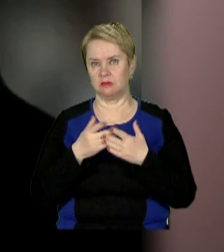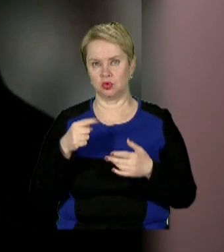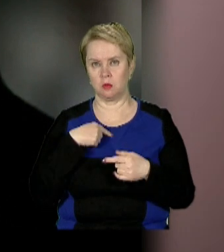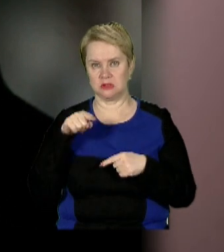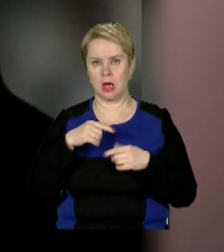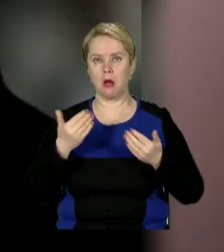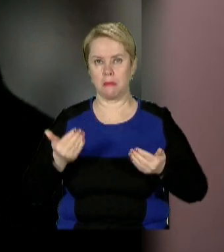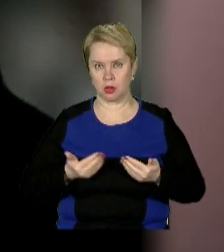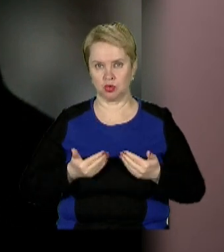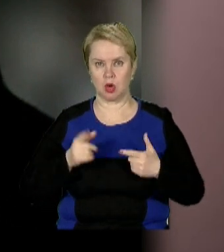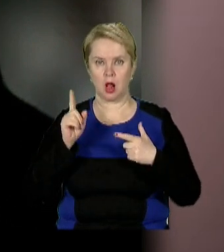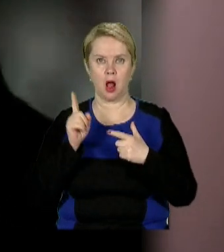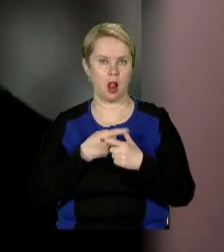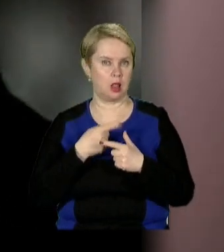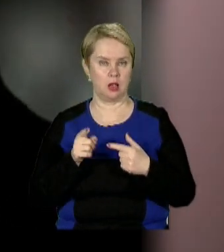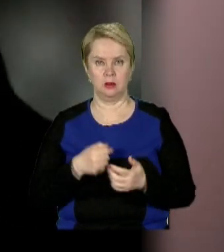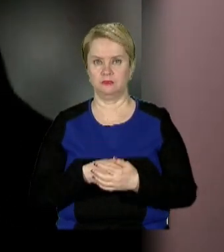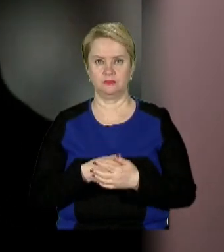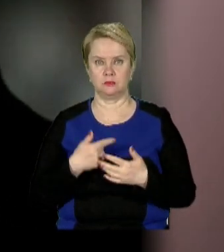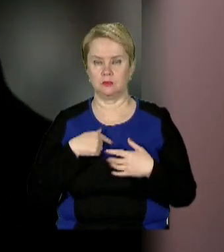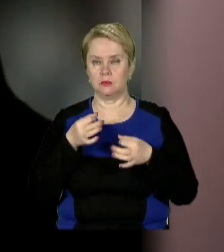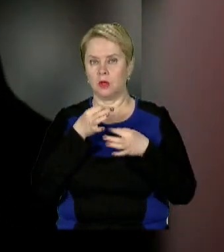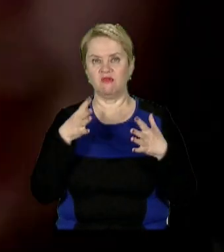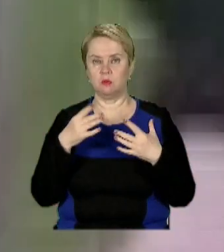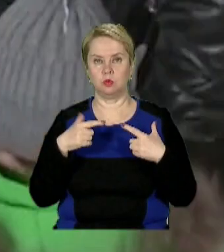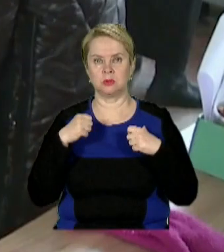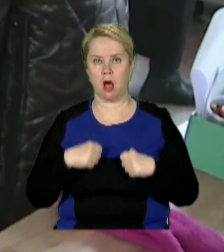ми це пережили, але воно не відпускає.